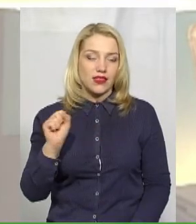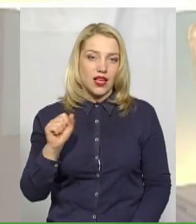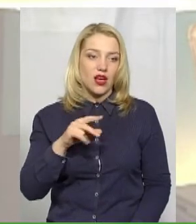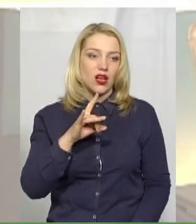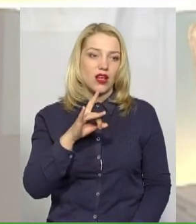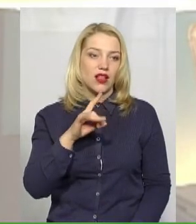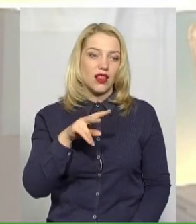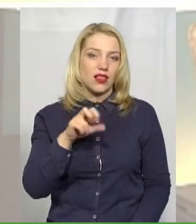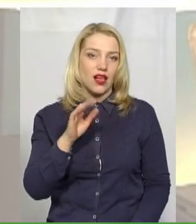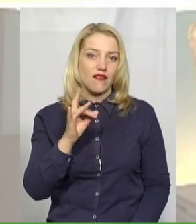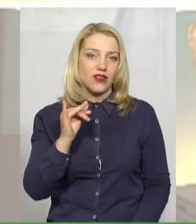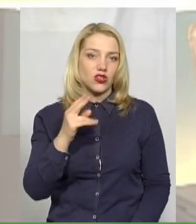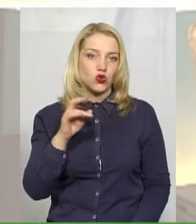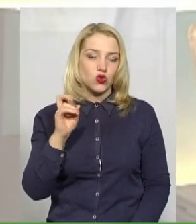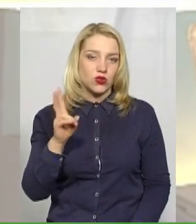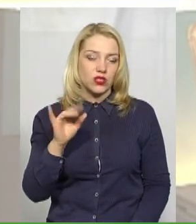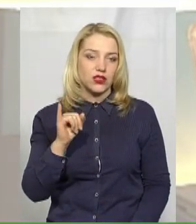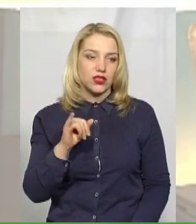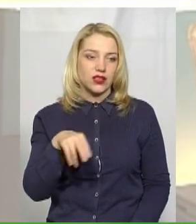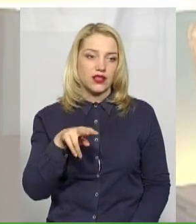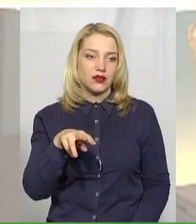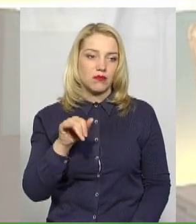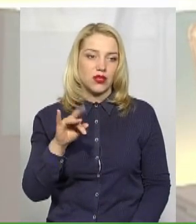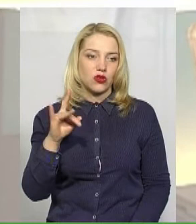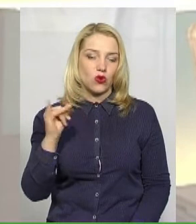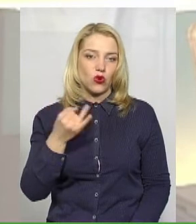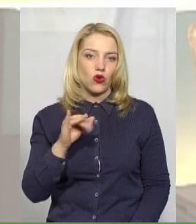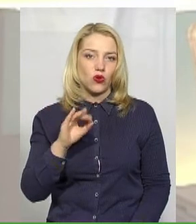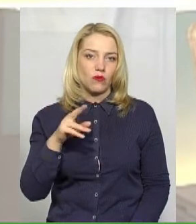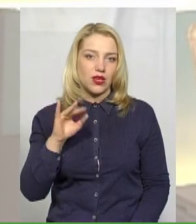і Дмитро Йовдій.